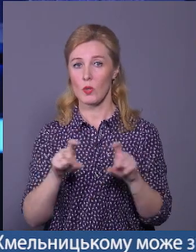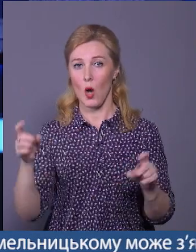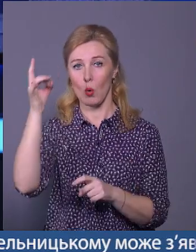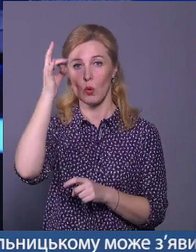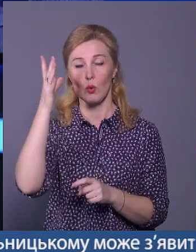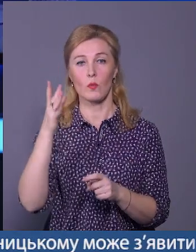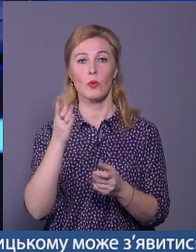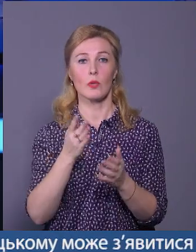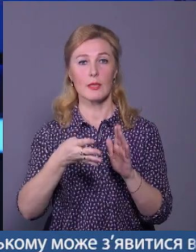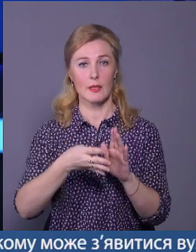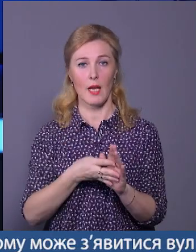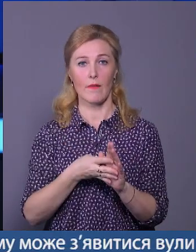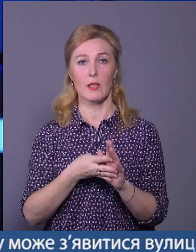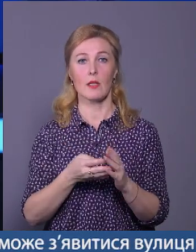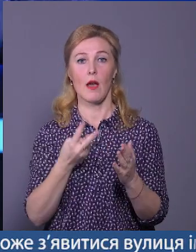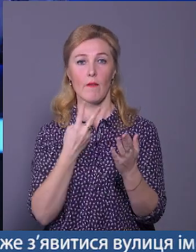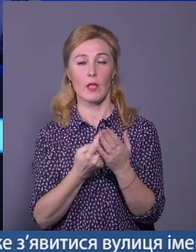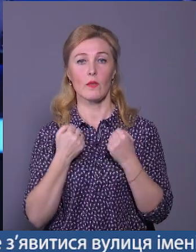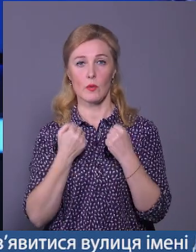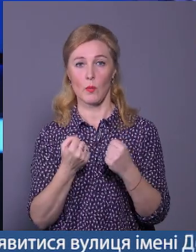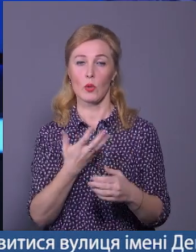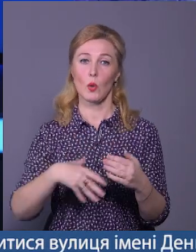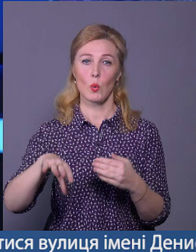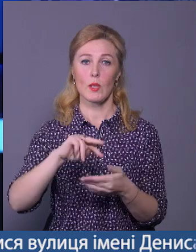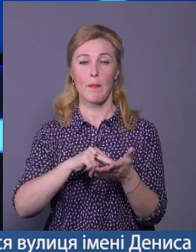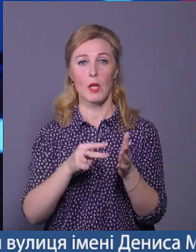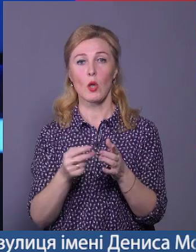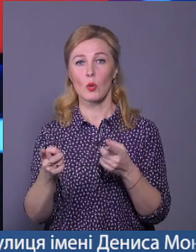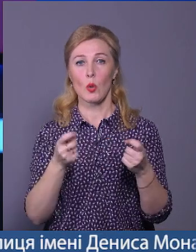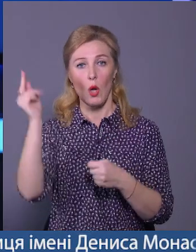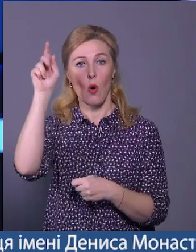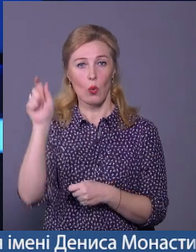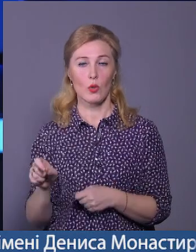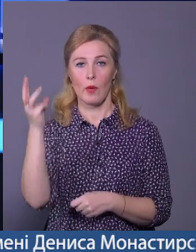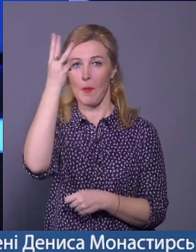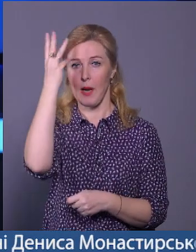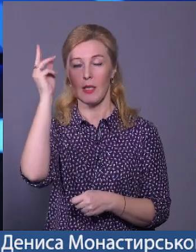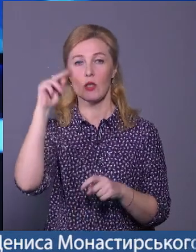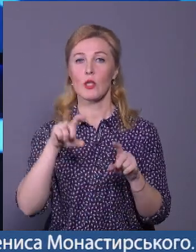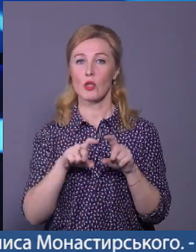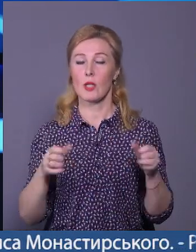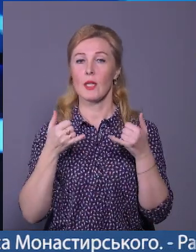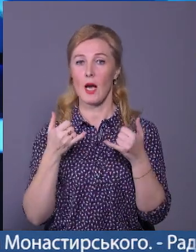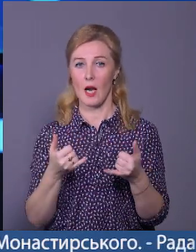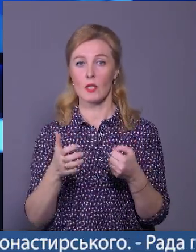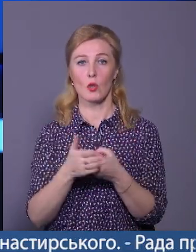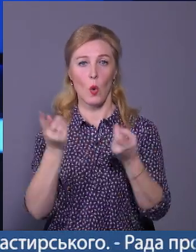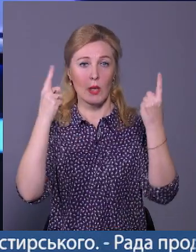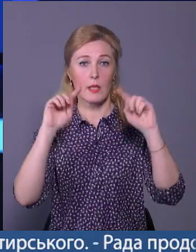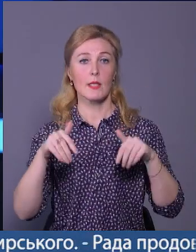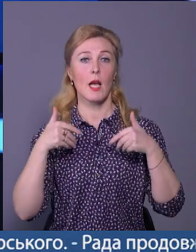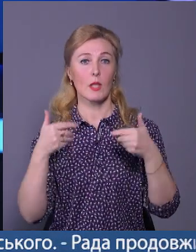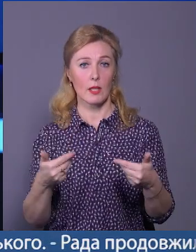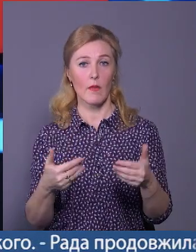культивують дев'ять олімпійських видів спорту. До всіх них планують долучити учнів хмельницьких шкіл. Наразі до ініціативи уже